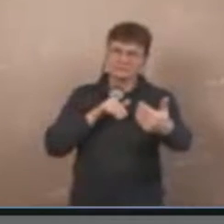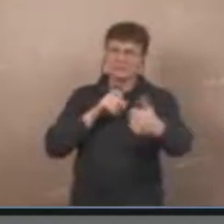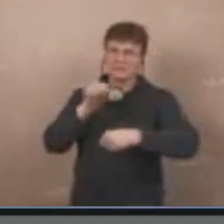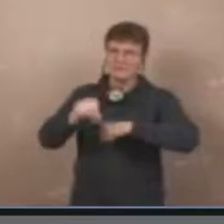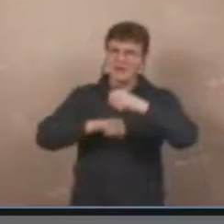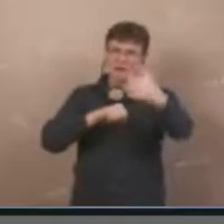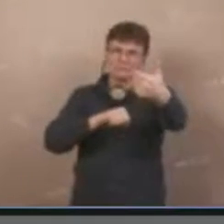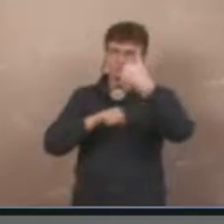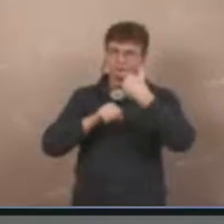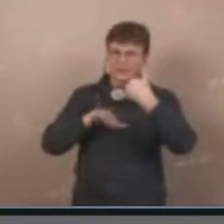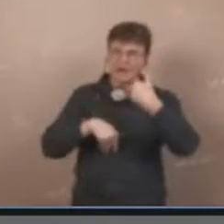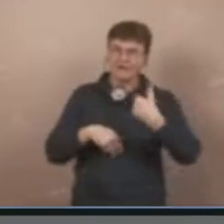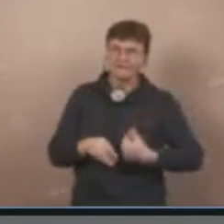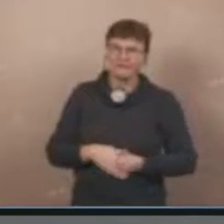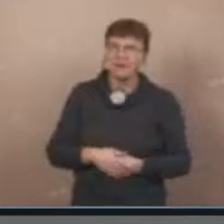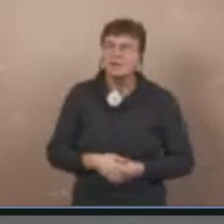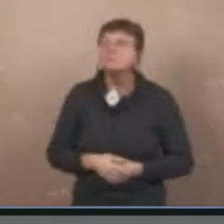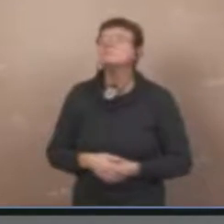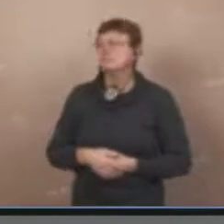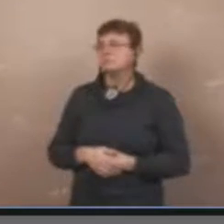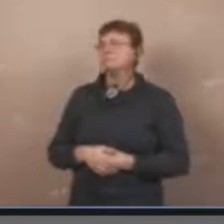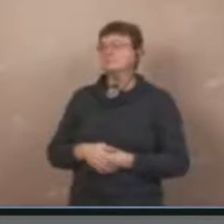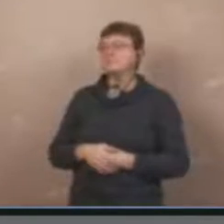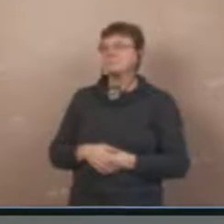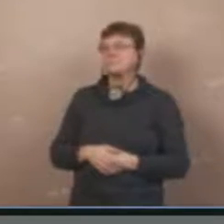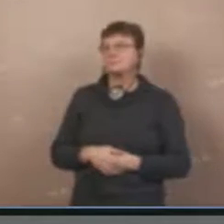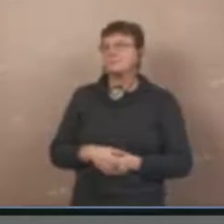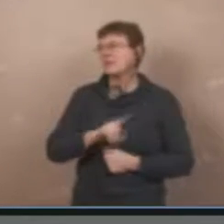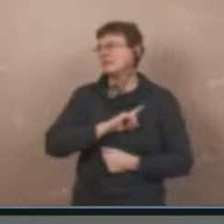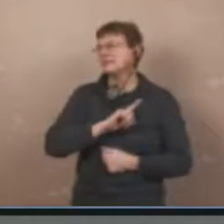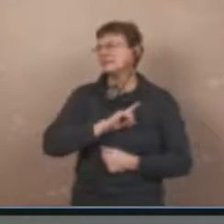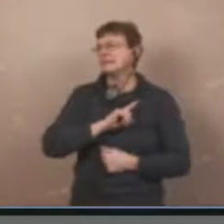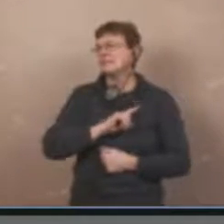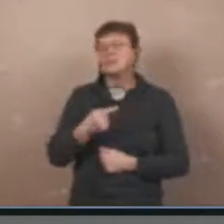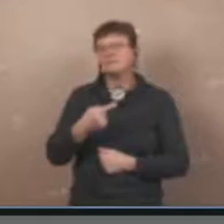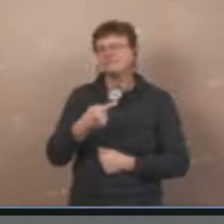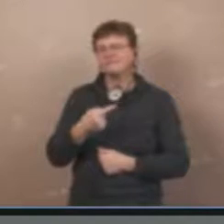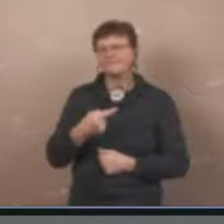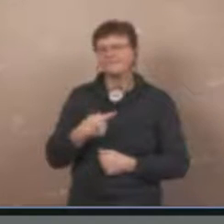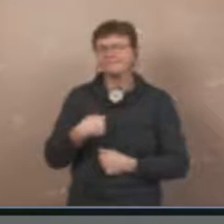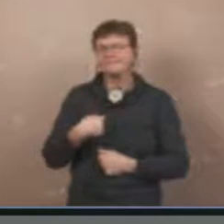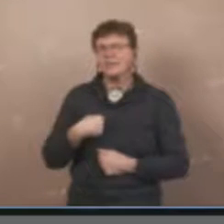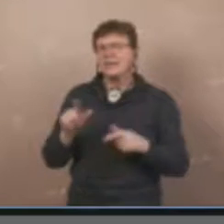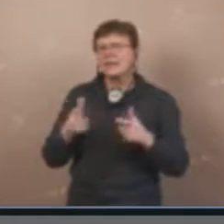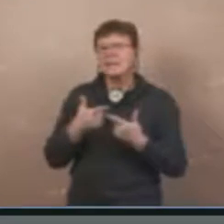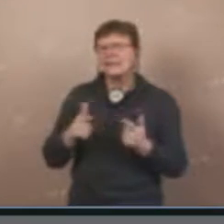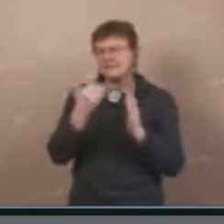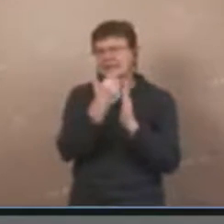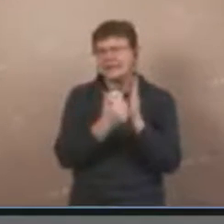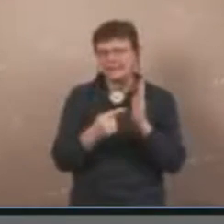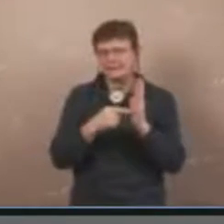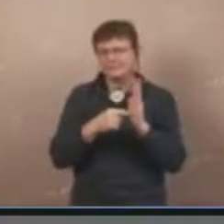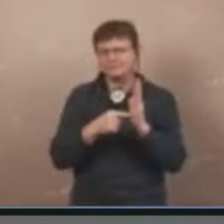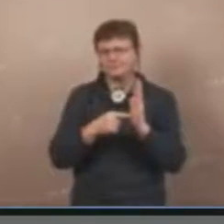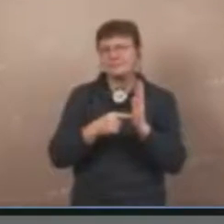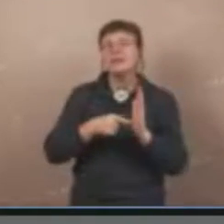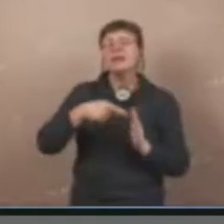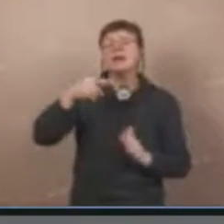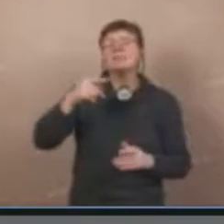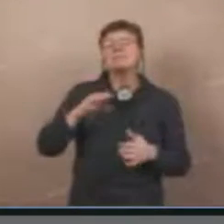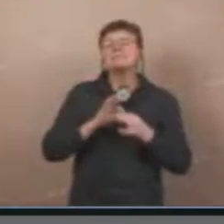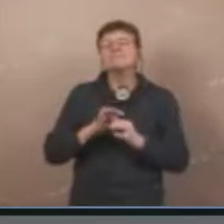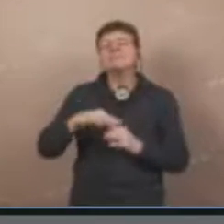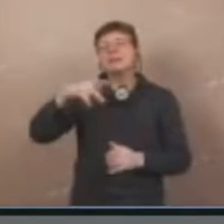Ja, schön. Ich würde gleich auf der Lüste stehen. Es geht auch um den Pilatusbisch, wo wir alle guten E-Mails bekommen. hast schon nächste Woche,